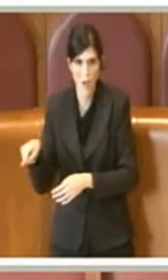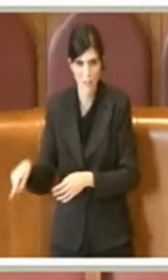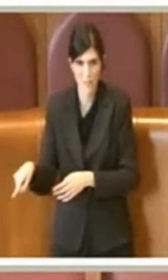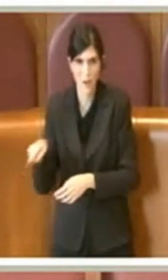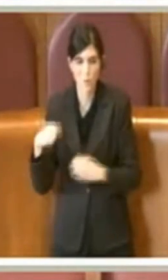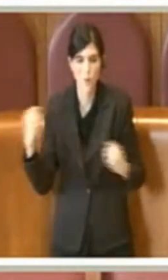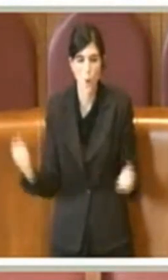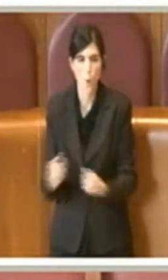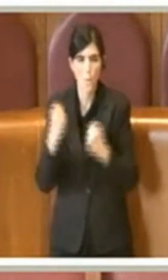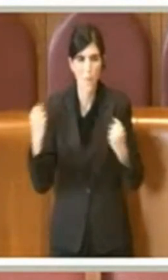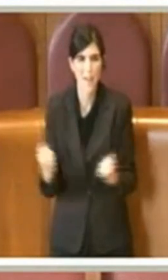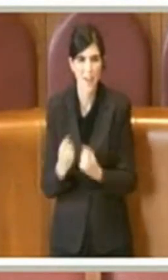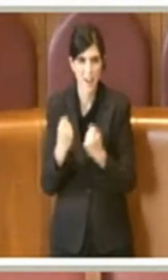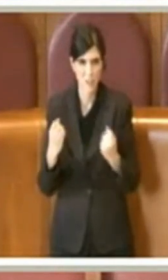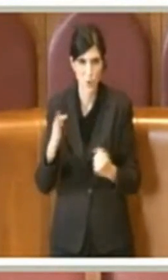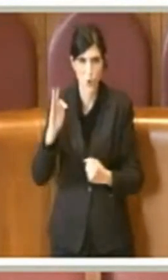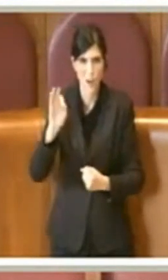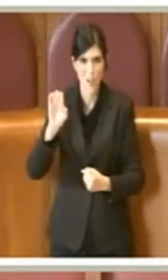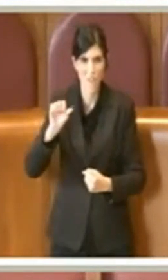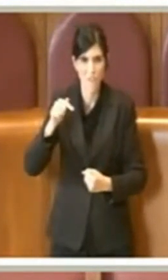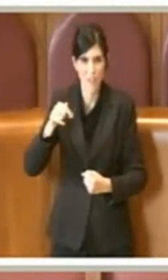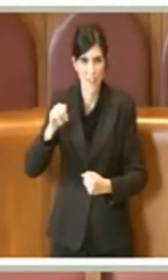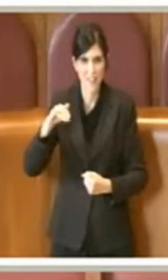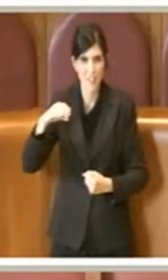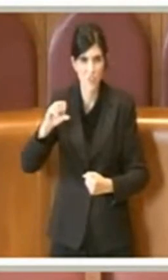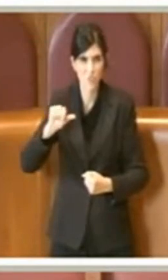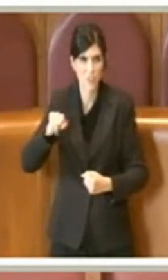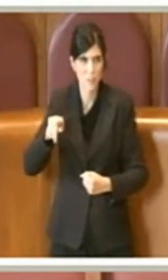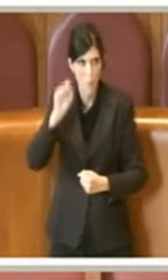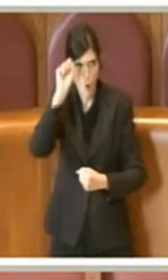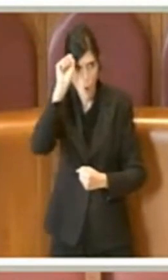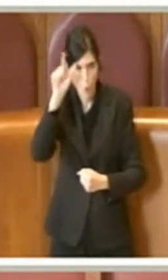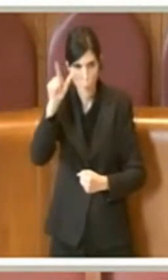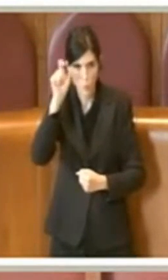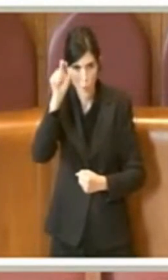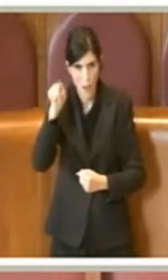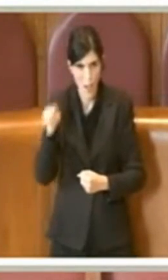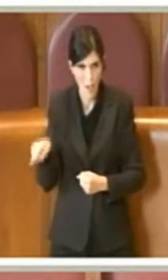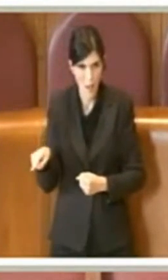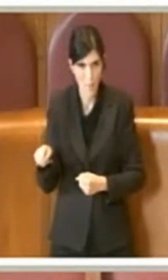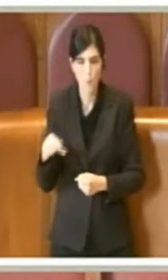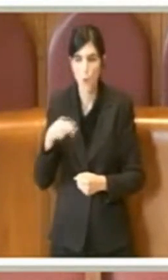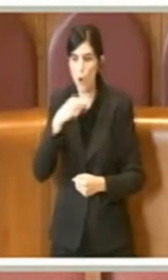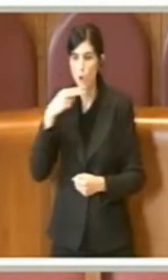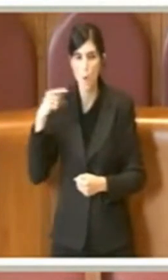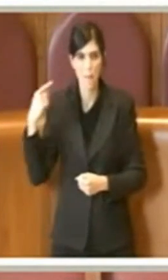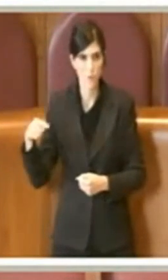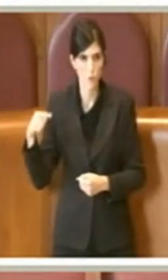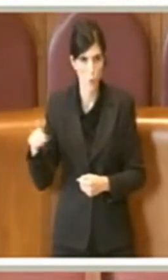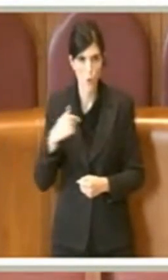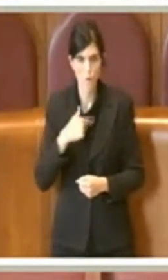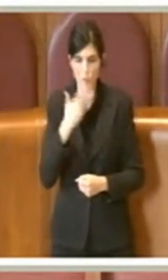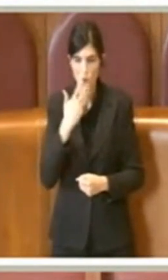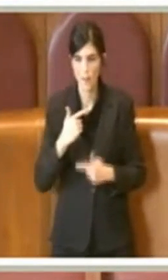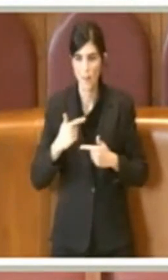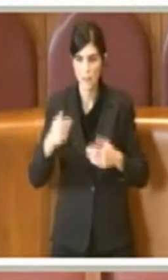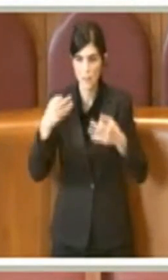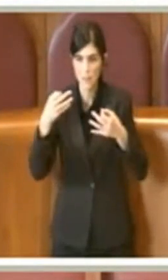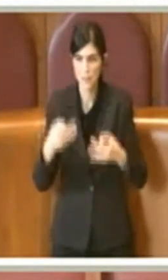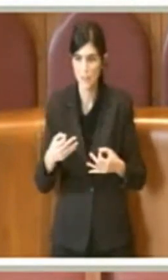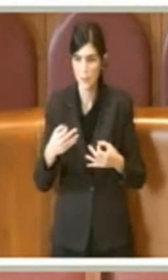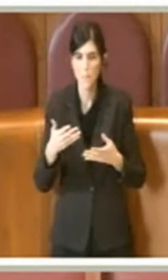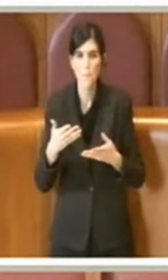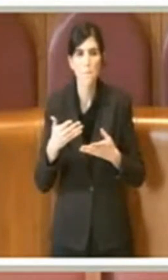culturale. Ora io vorrei un attimo rassicurare quanti